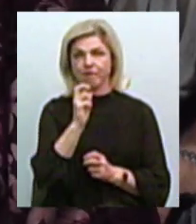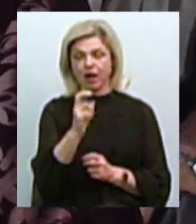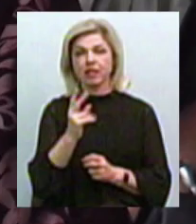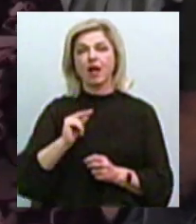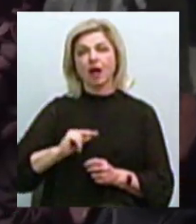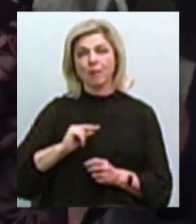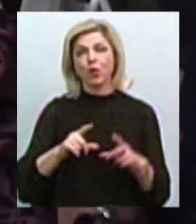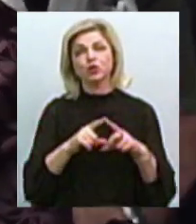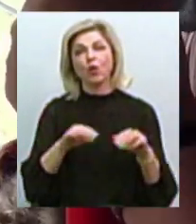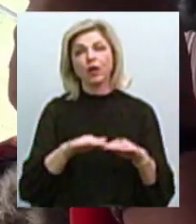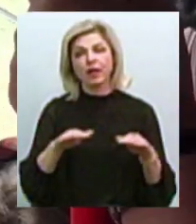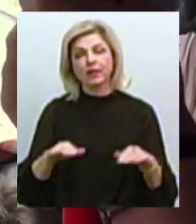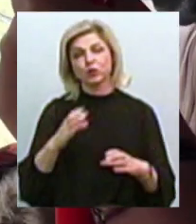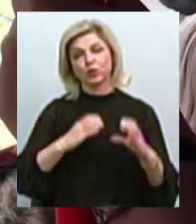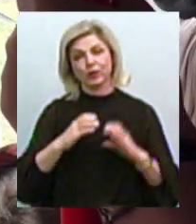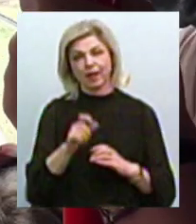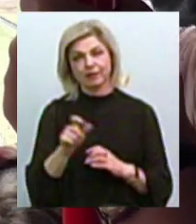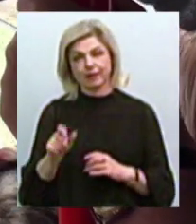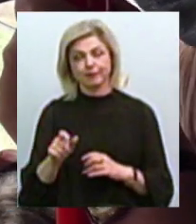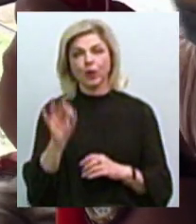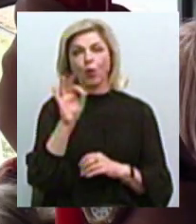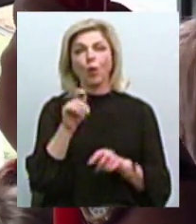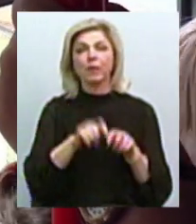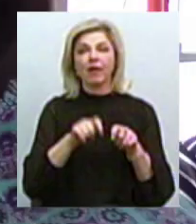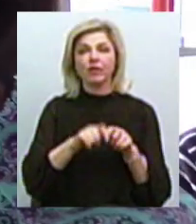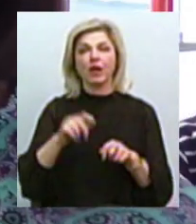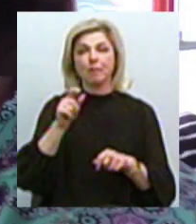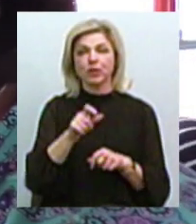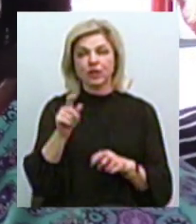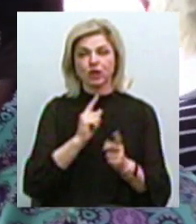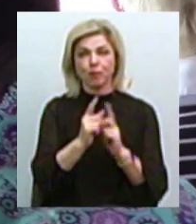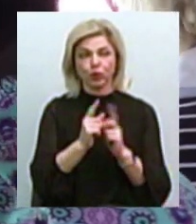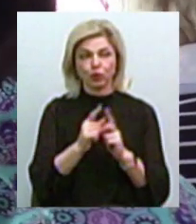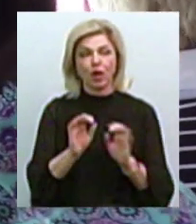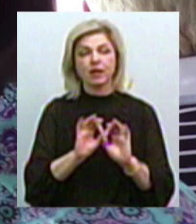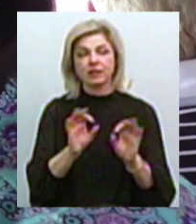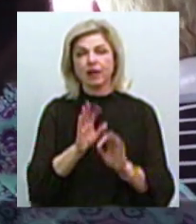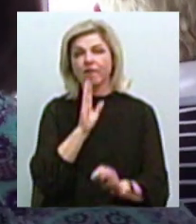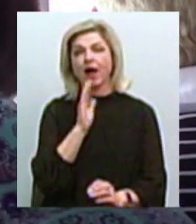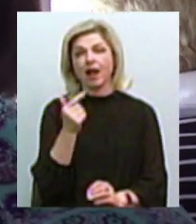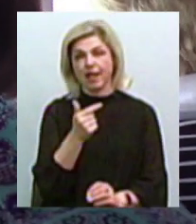їздять школяї, їздять студенти. Про перевірку пасажиропотоку каже Галина Дарієнко.